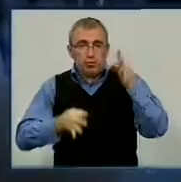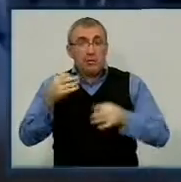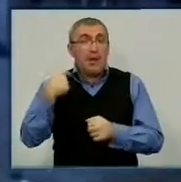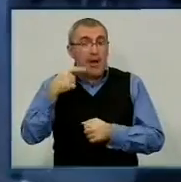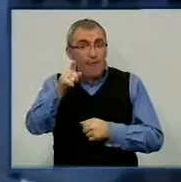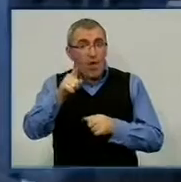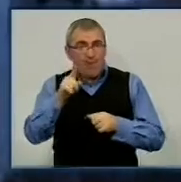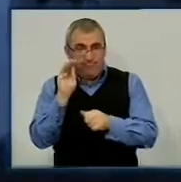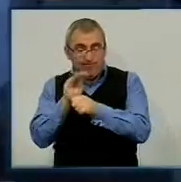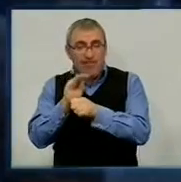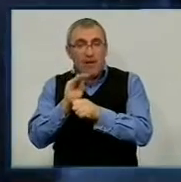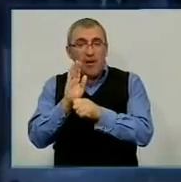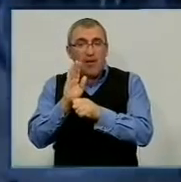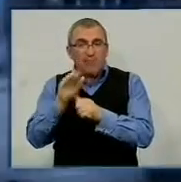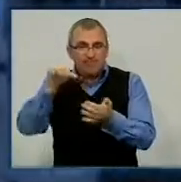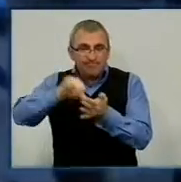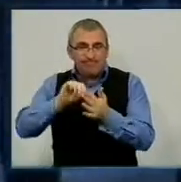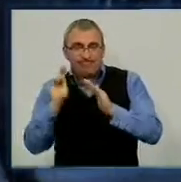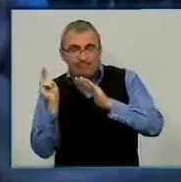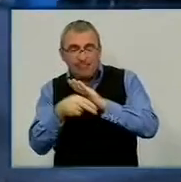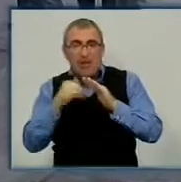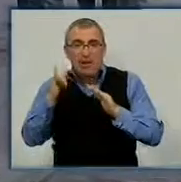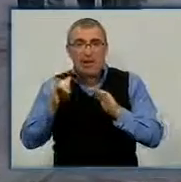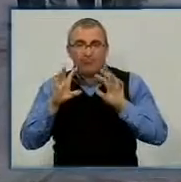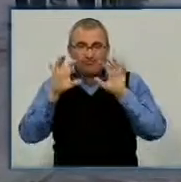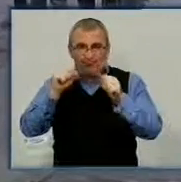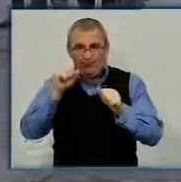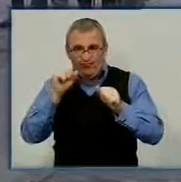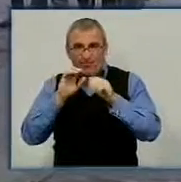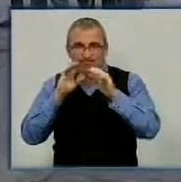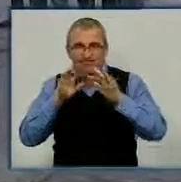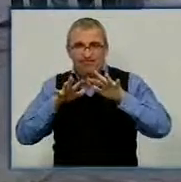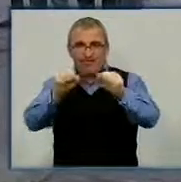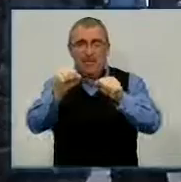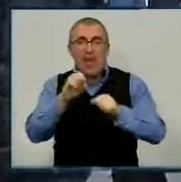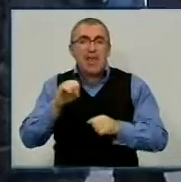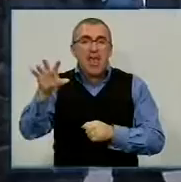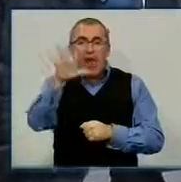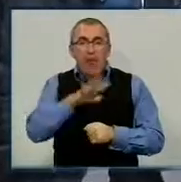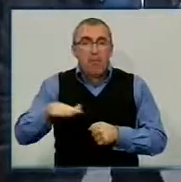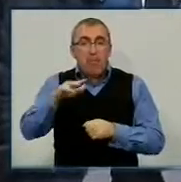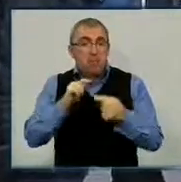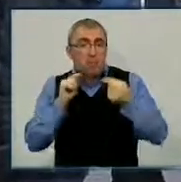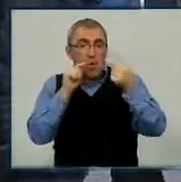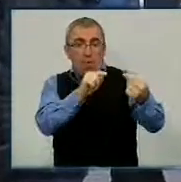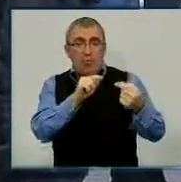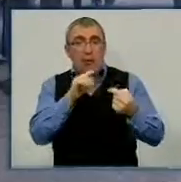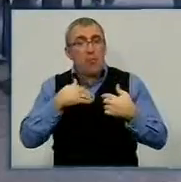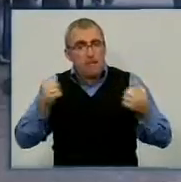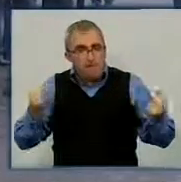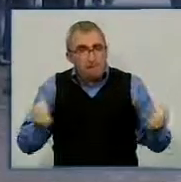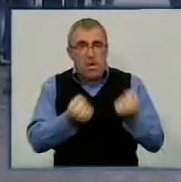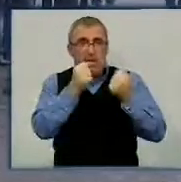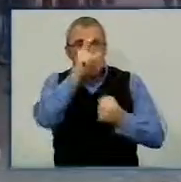організацію та участь у штурмі адміністрації президента. Учасники місцевого Євромайдану виступають проти цього та обіцяють підтримувати